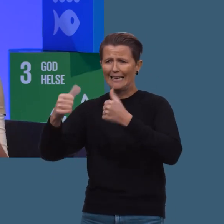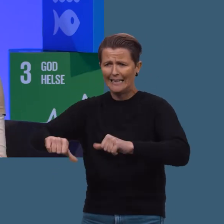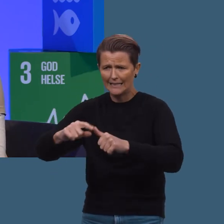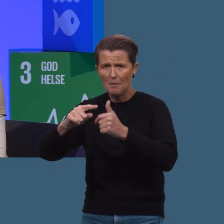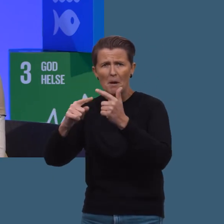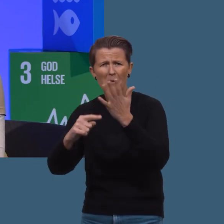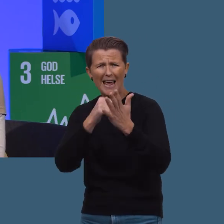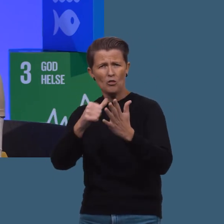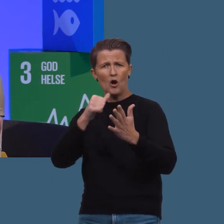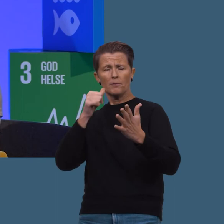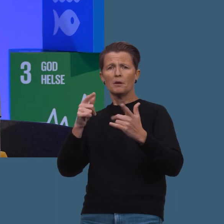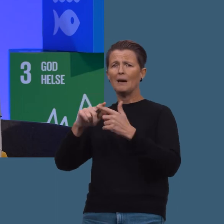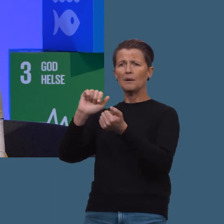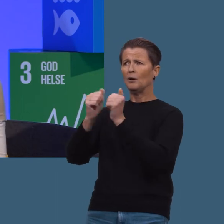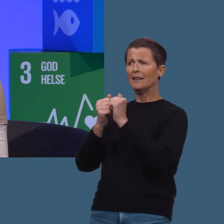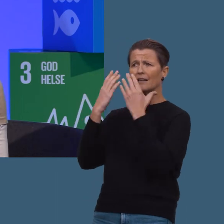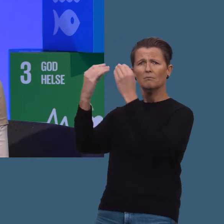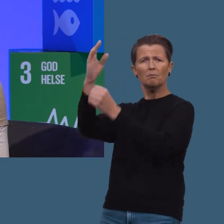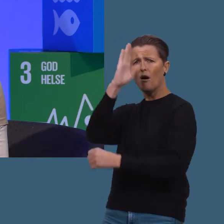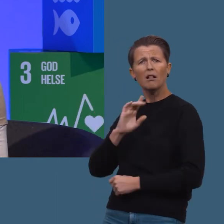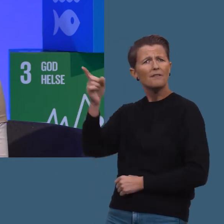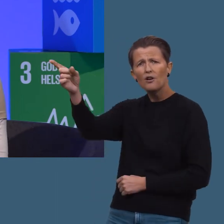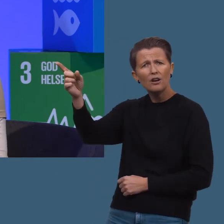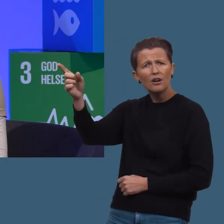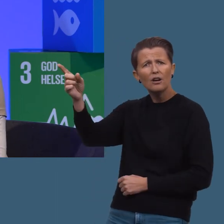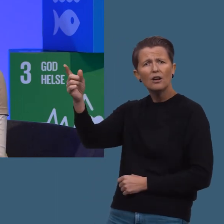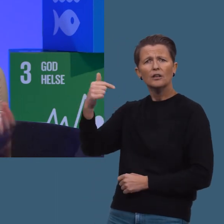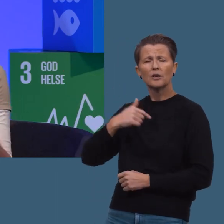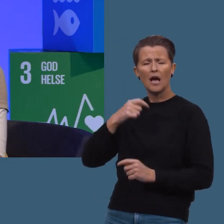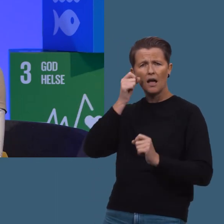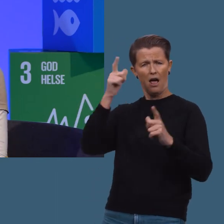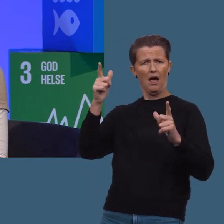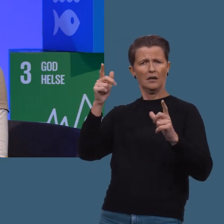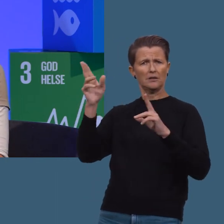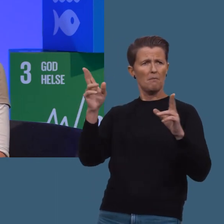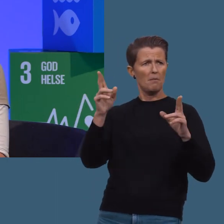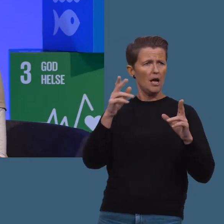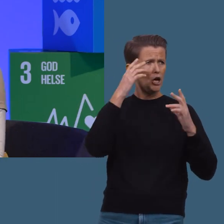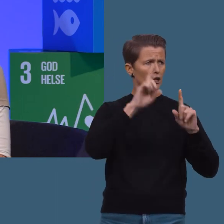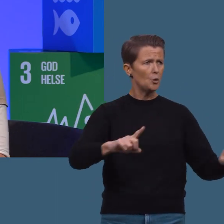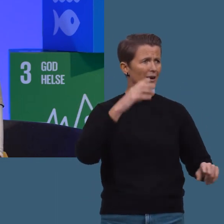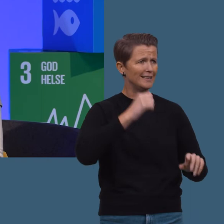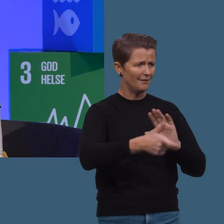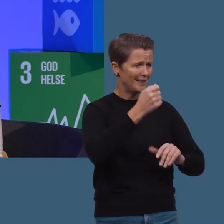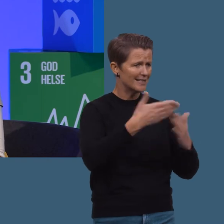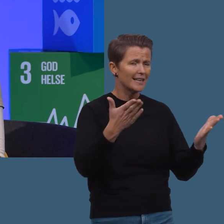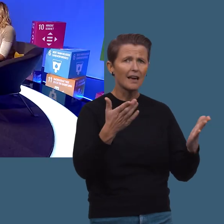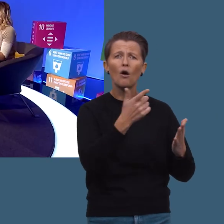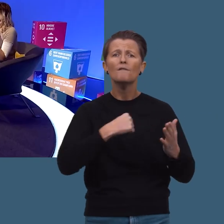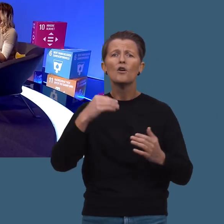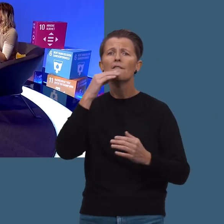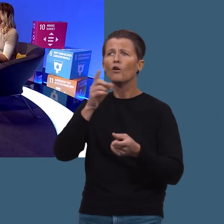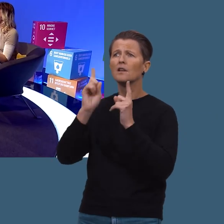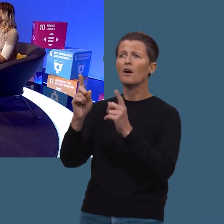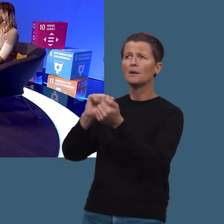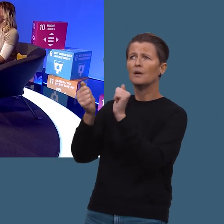det er så normt. Og så var det liksom ingen politikere som tok det på alvor. Så for meg var det litt sånn øyeblikk som når man innser at julenissen finnes ikke. Det å skjønne at